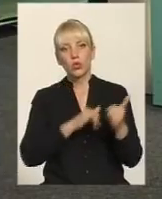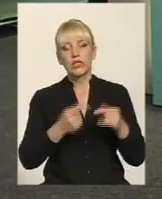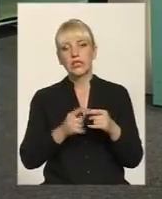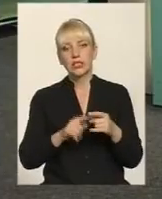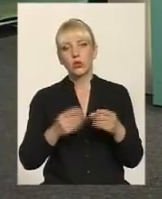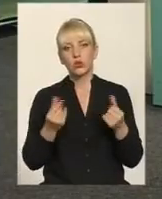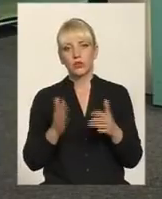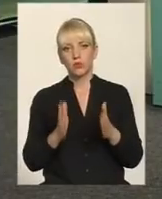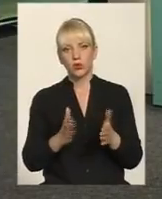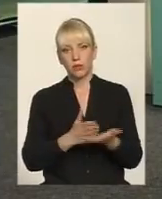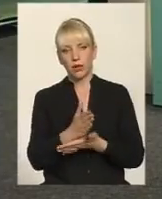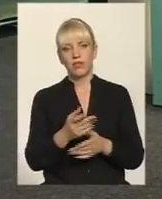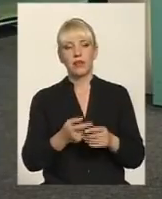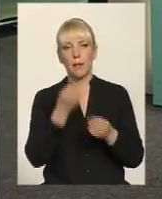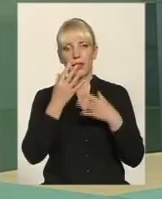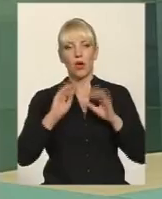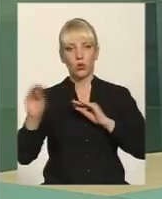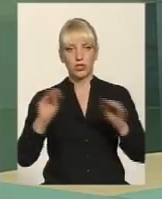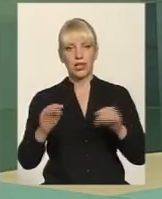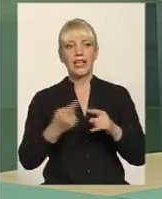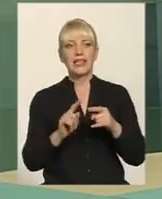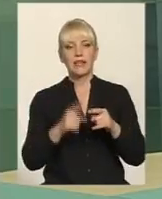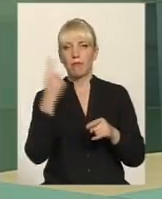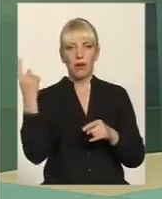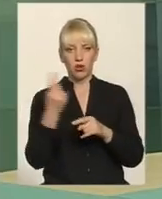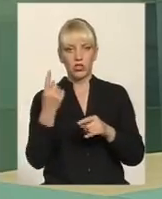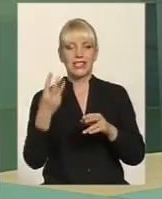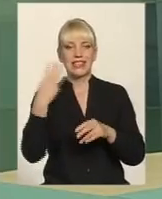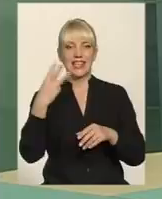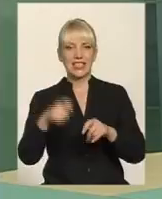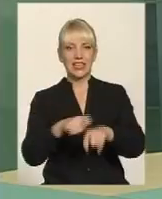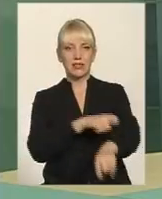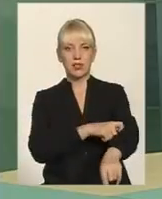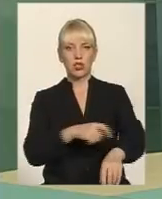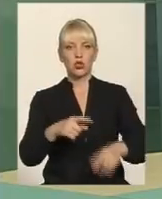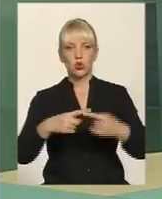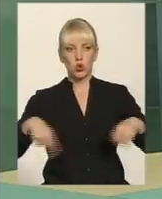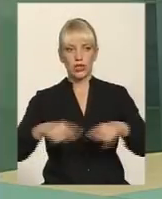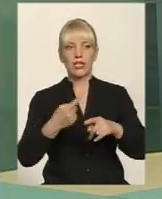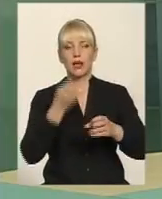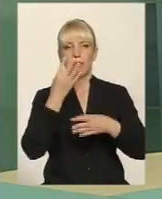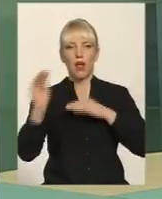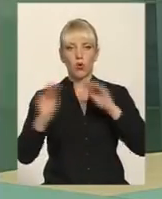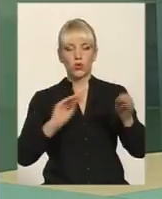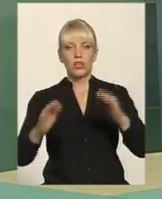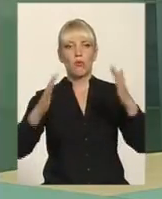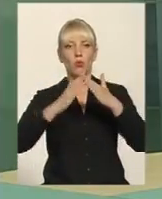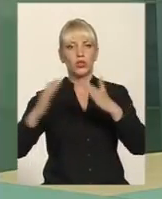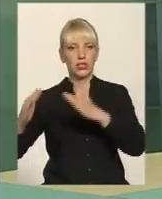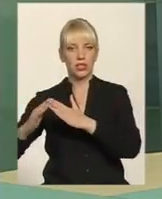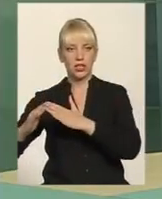гроші? Благоустрій. По-перше, це 30-кілометрова зона. Це благоустрій, це ті самі будинки,